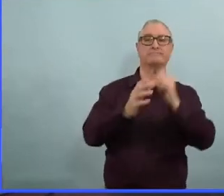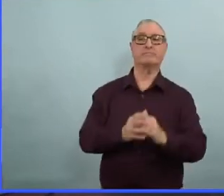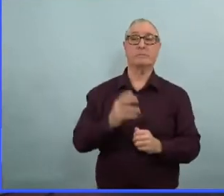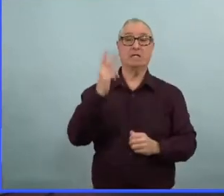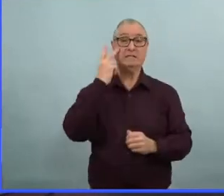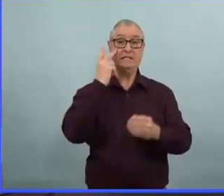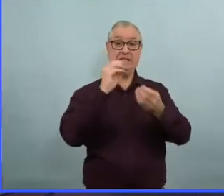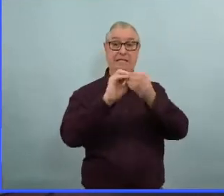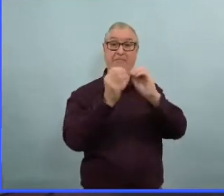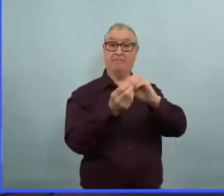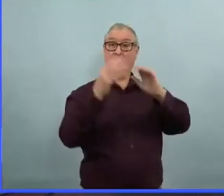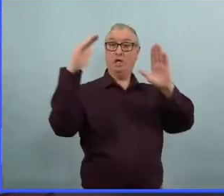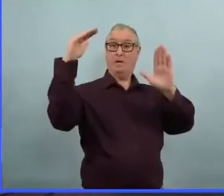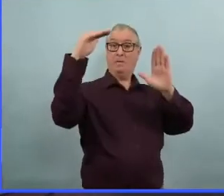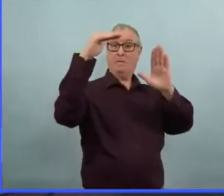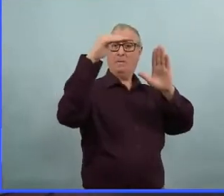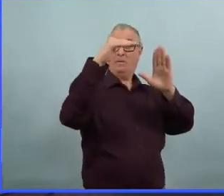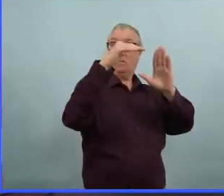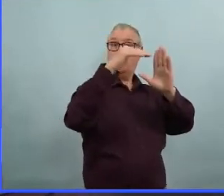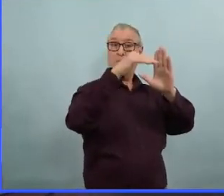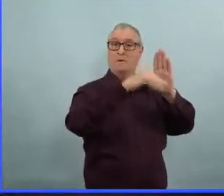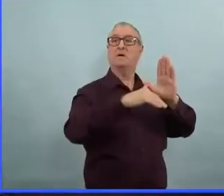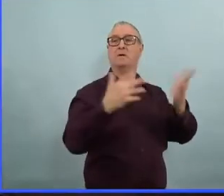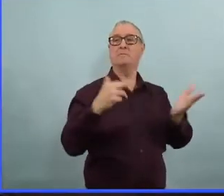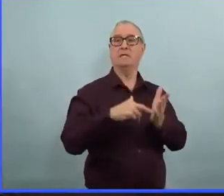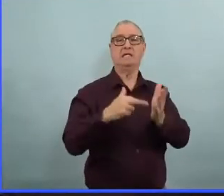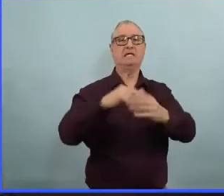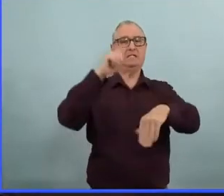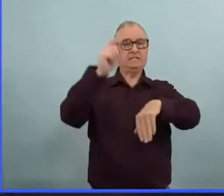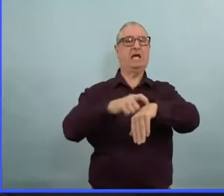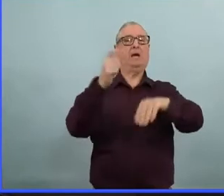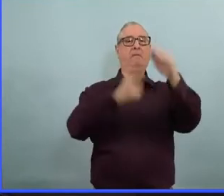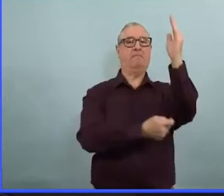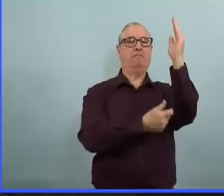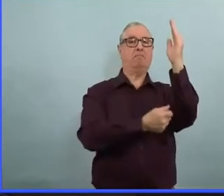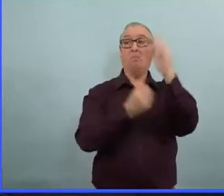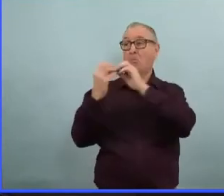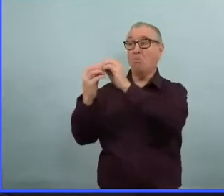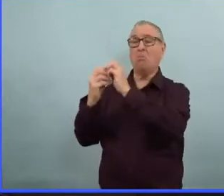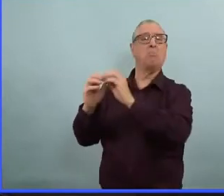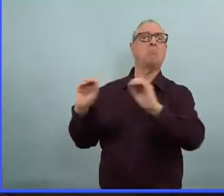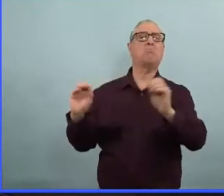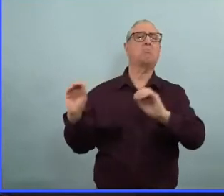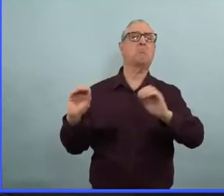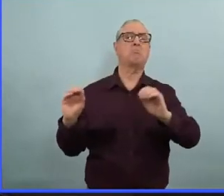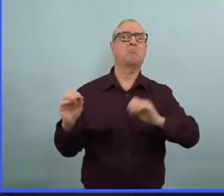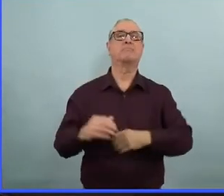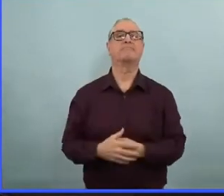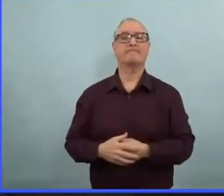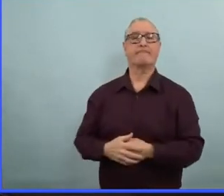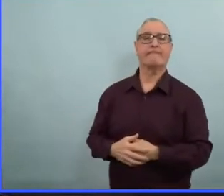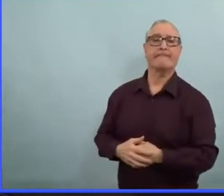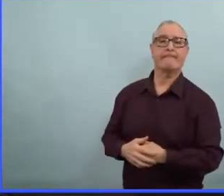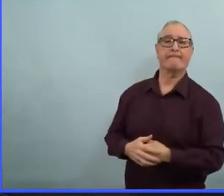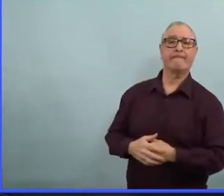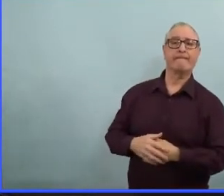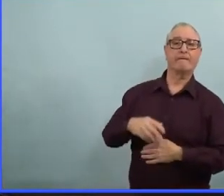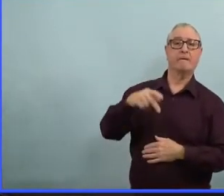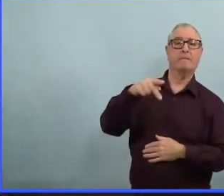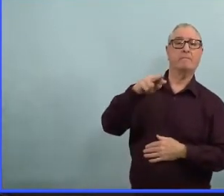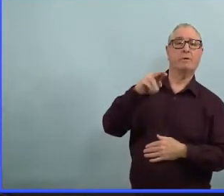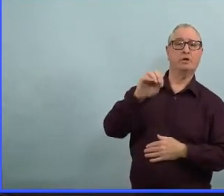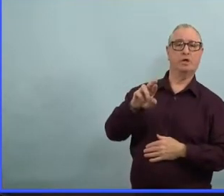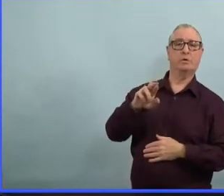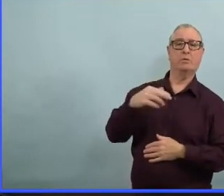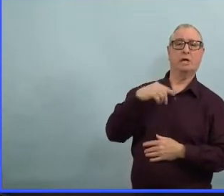atteindre la phase du plateau. Donc, nous avons voulu être plus prudents qu'autre chose. À l'évidence, nous avons aussi un groupe